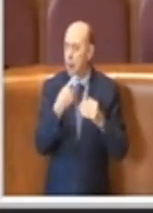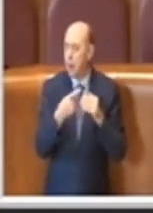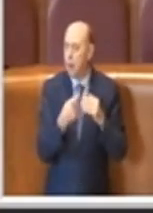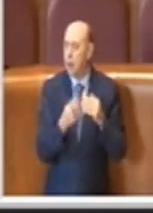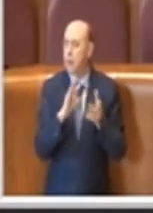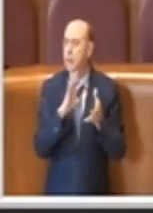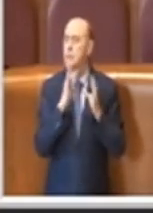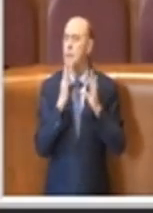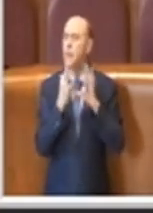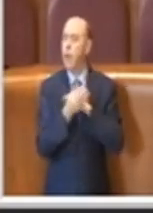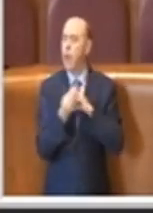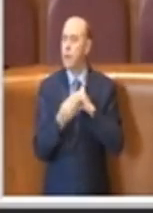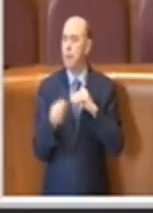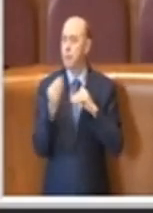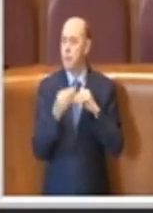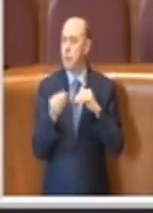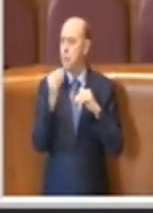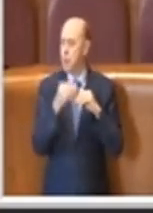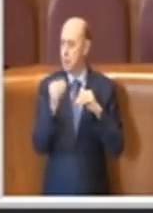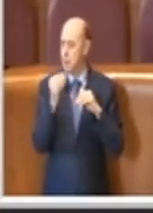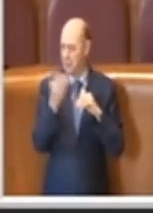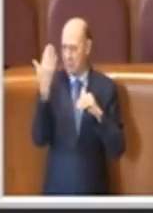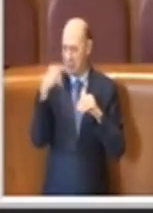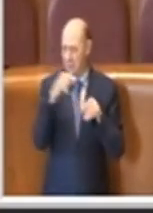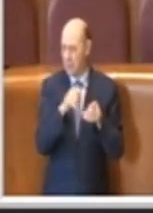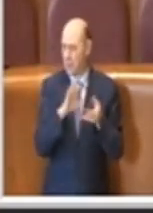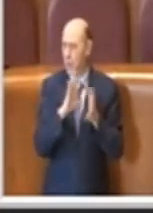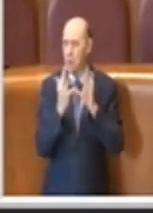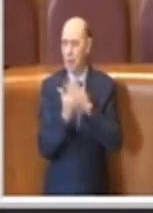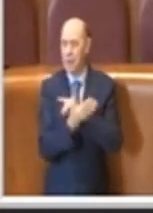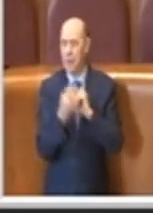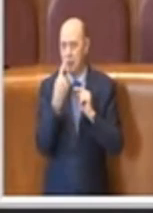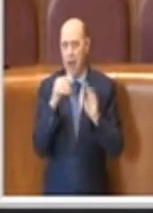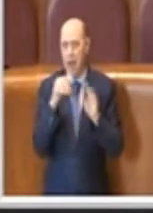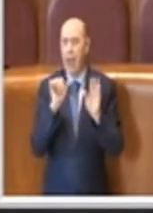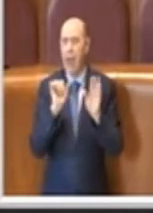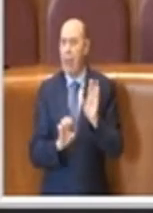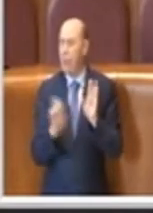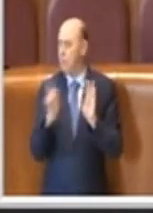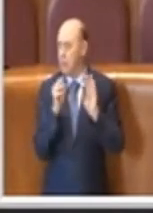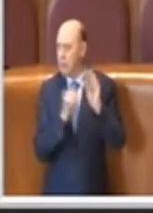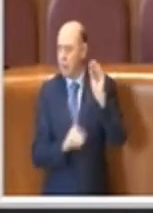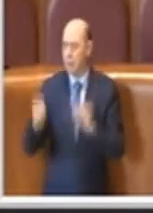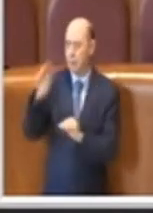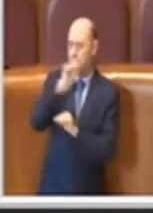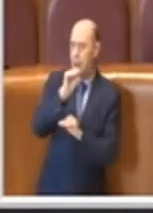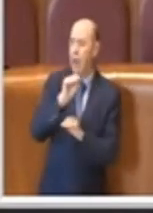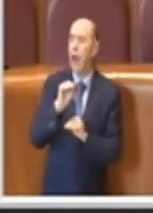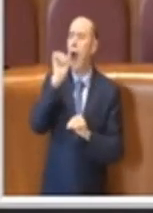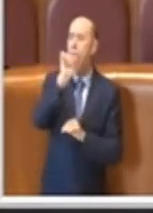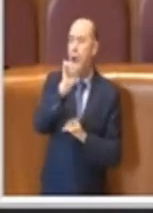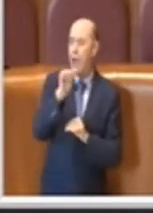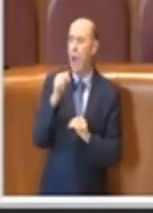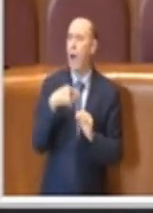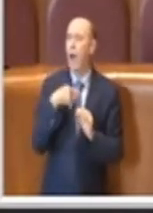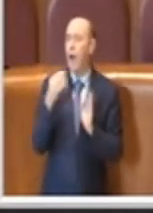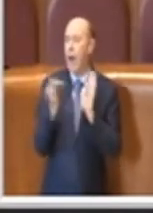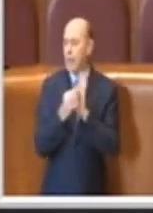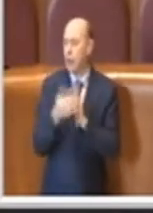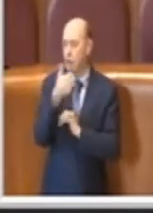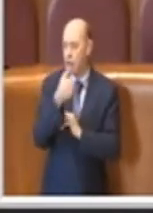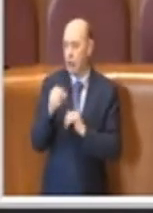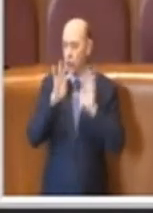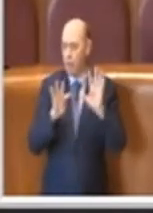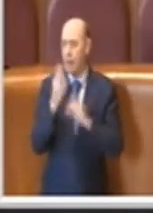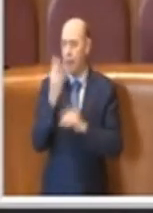lettera A del famoso articolo 194,2 del Tuel.